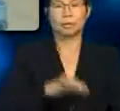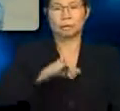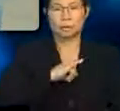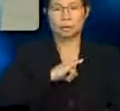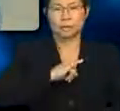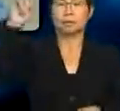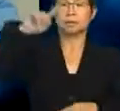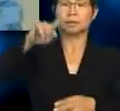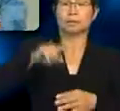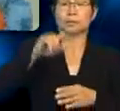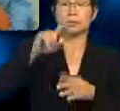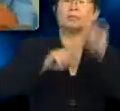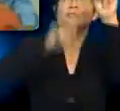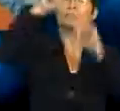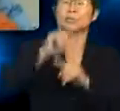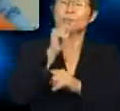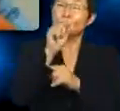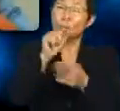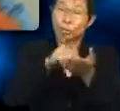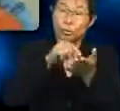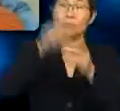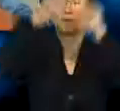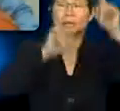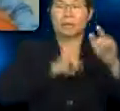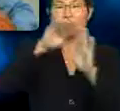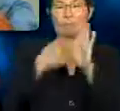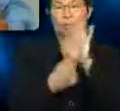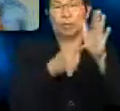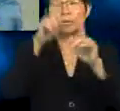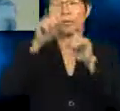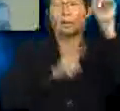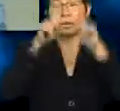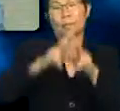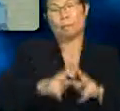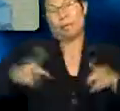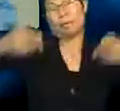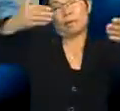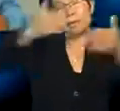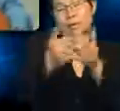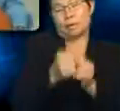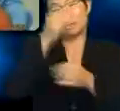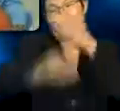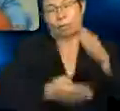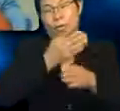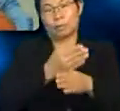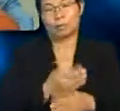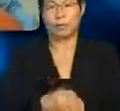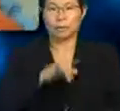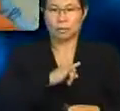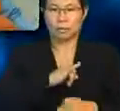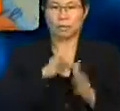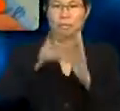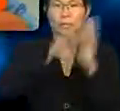Bintang. Bintang. Bintang. Bintang. Saya merupakan bintang yang paling hampir dengan bumi. Saya